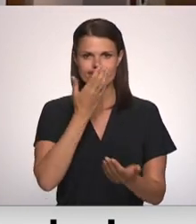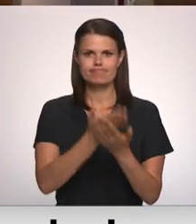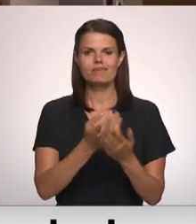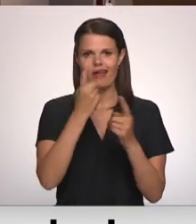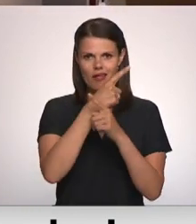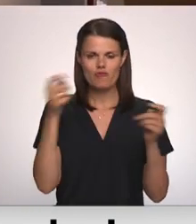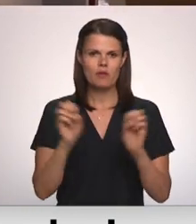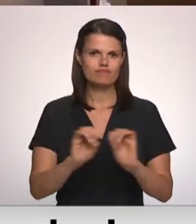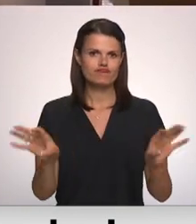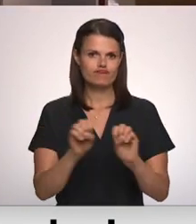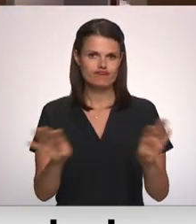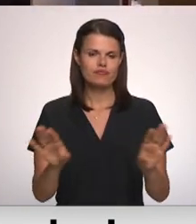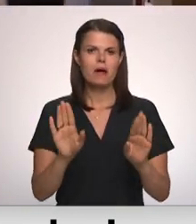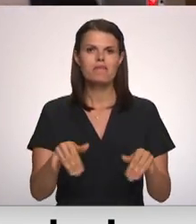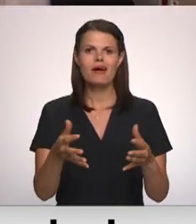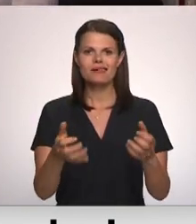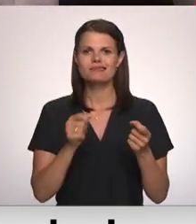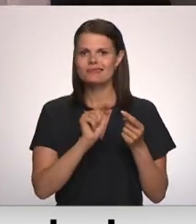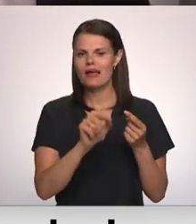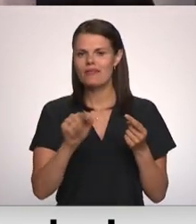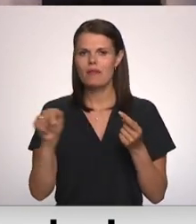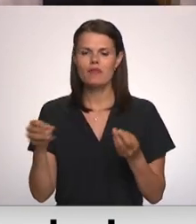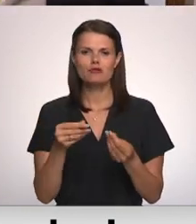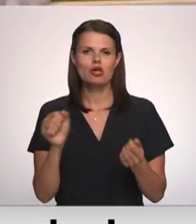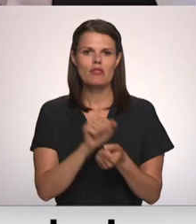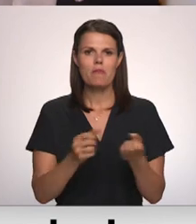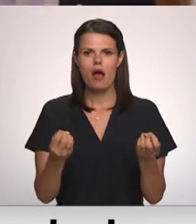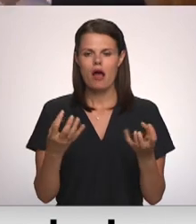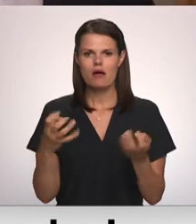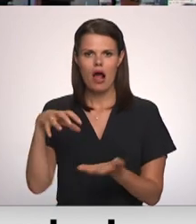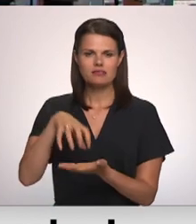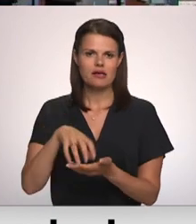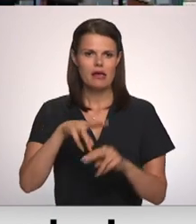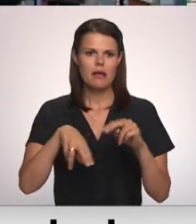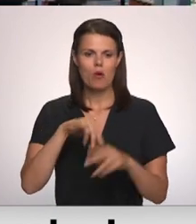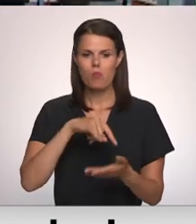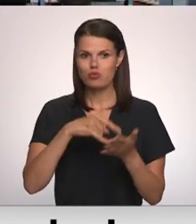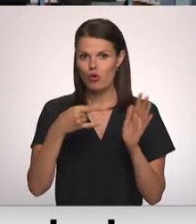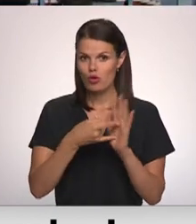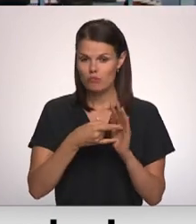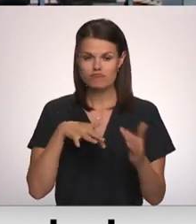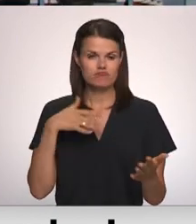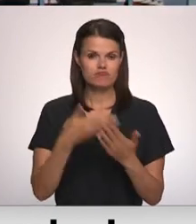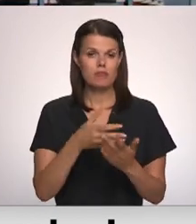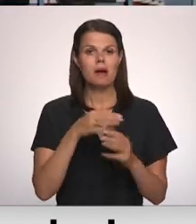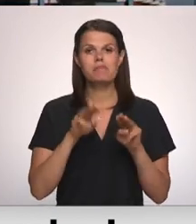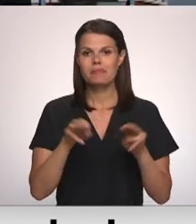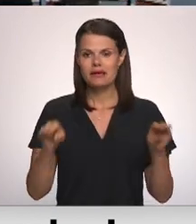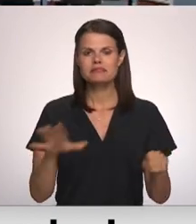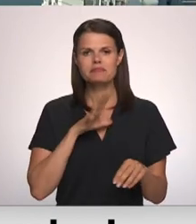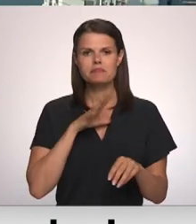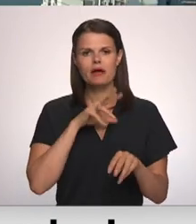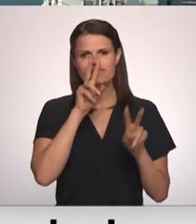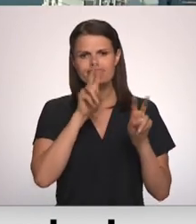informatīvo ziņojumu par saņemtajiem sašķidrinātās dabas gāzes termināļa projektiem. Līdz šim ministrī ir veikusi tirgus